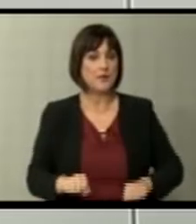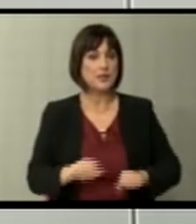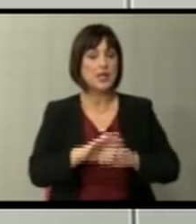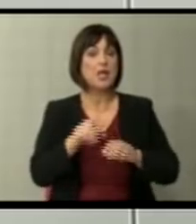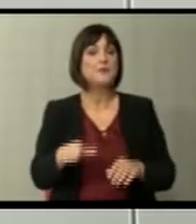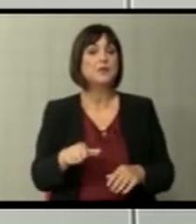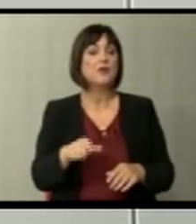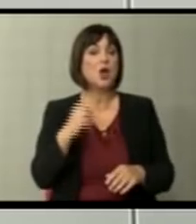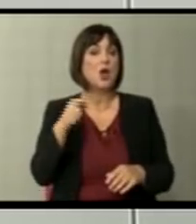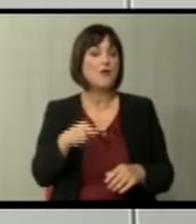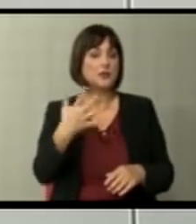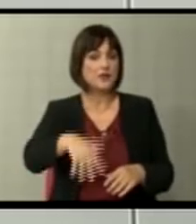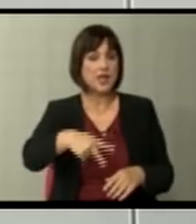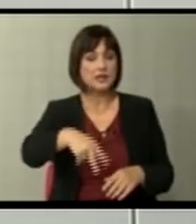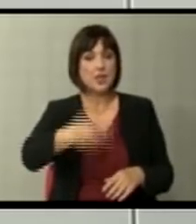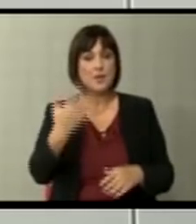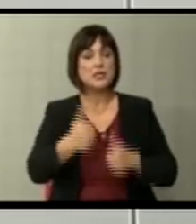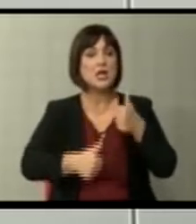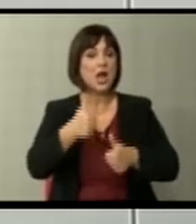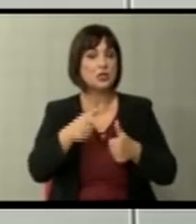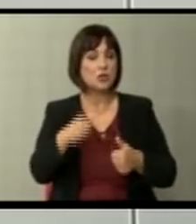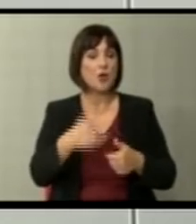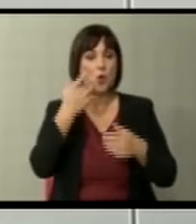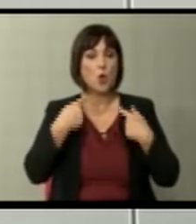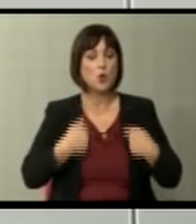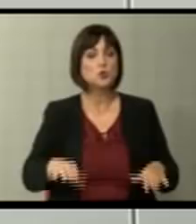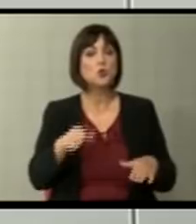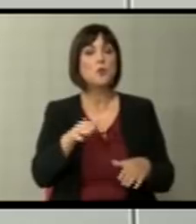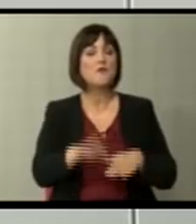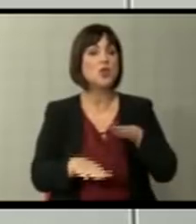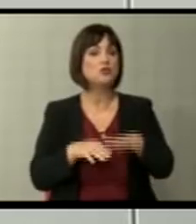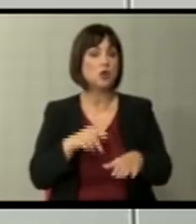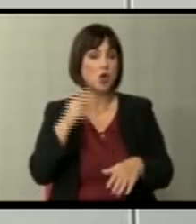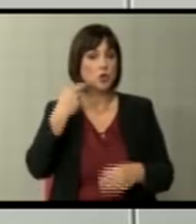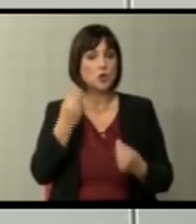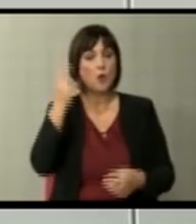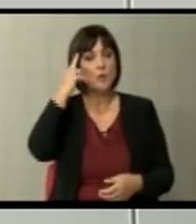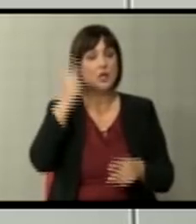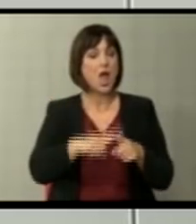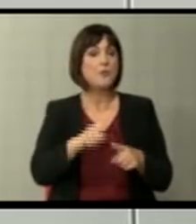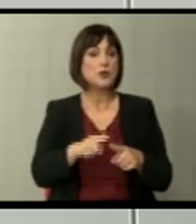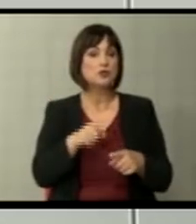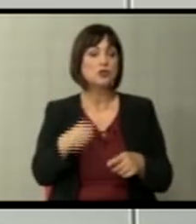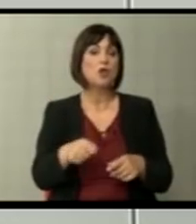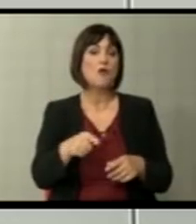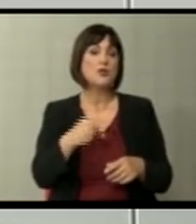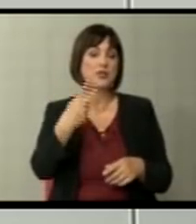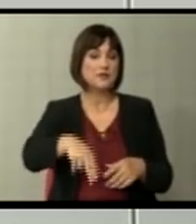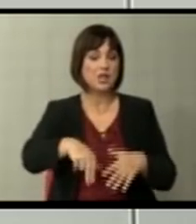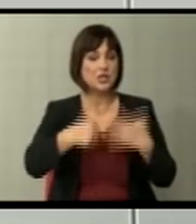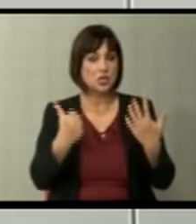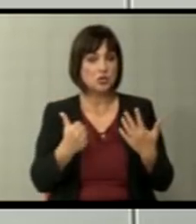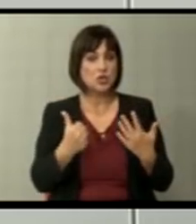асоцијација, 2005 годово добивме кандидатски статус, пото го изгубивме чекорот од добропознатите причини. По промената властта во 2006,